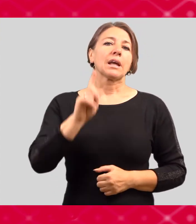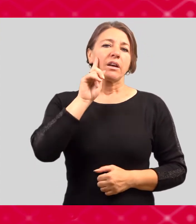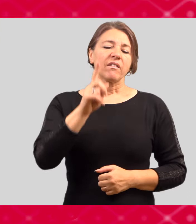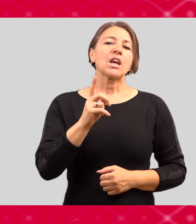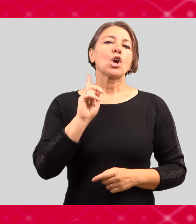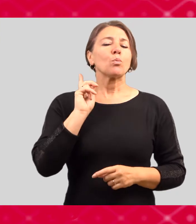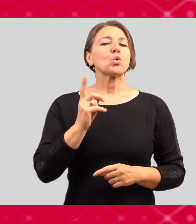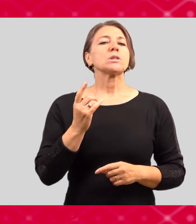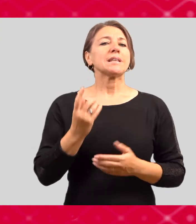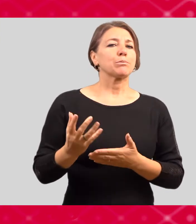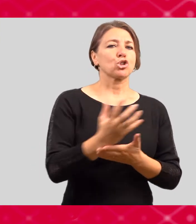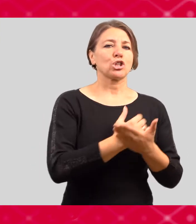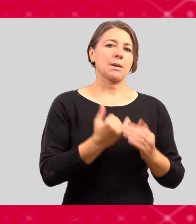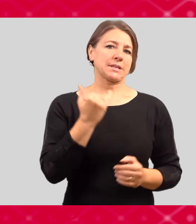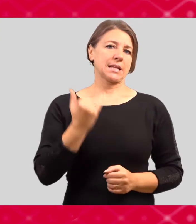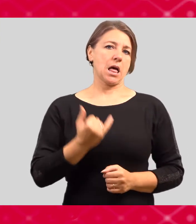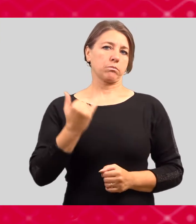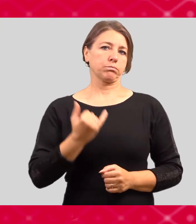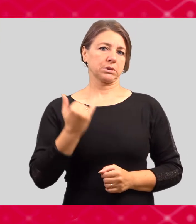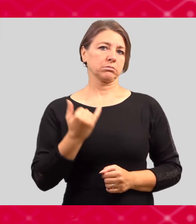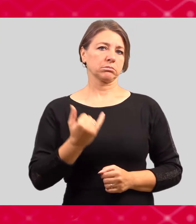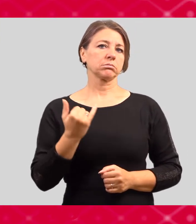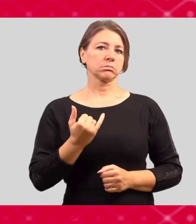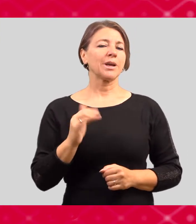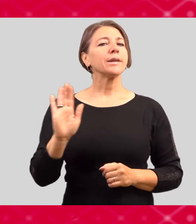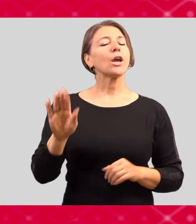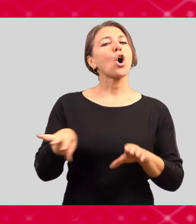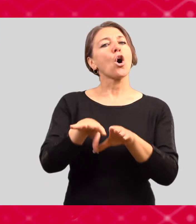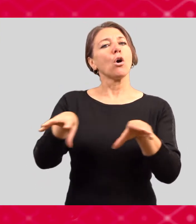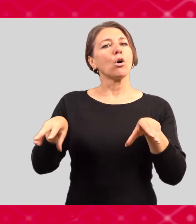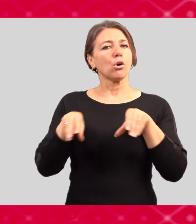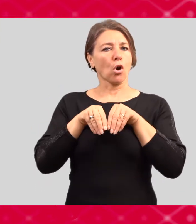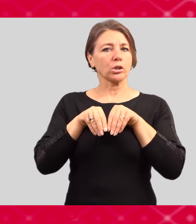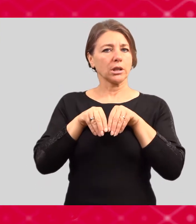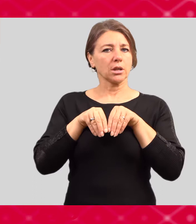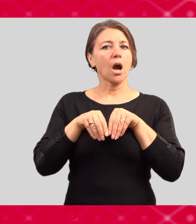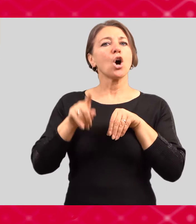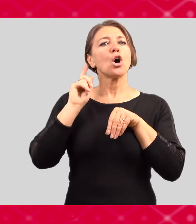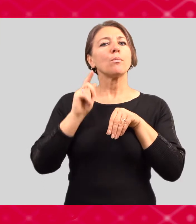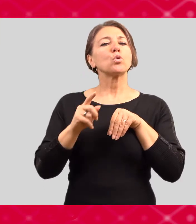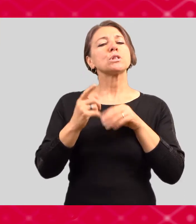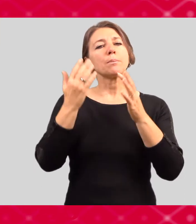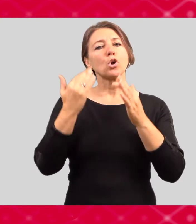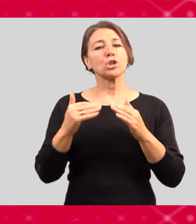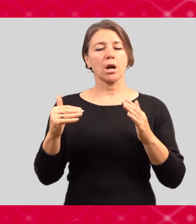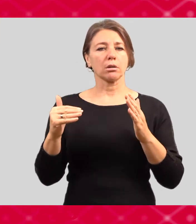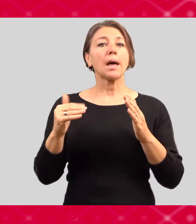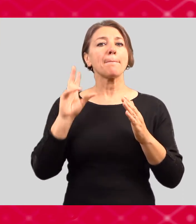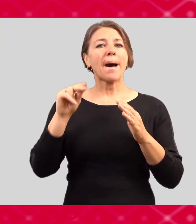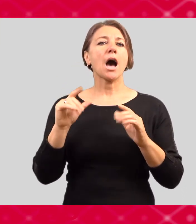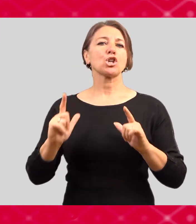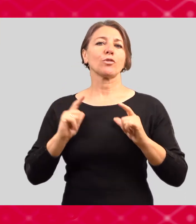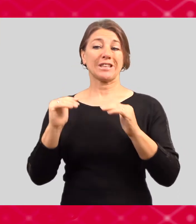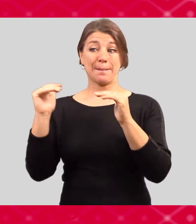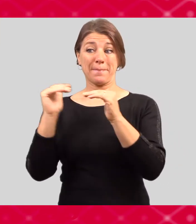je potřeba, aby příjmy společně posuzované domácnosti, ve které žijete, byly do 1